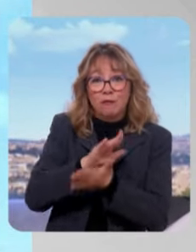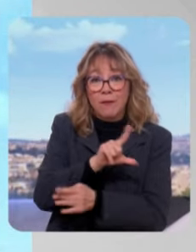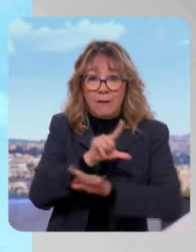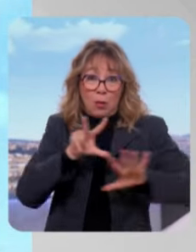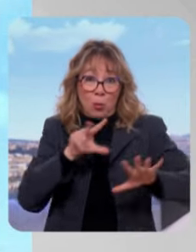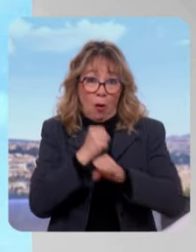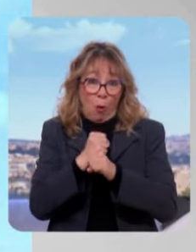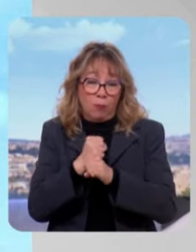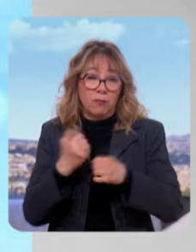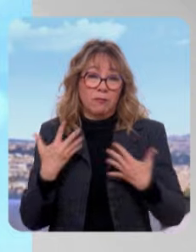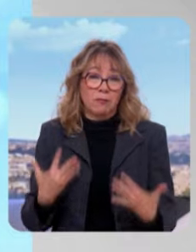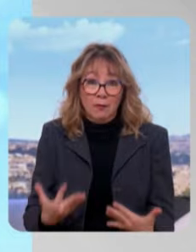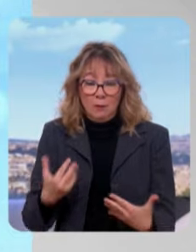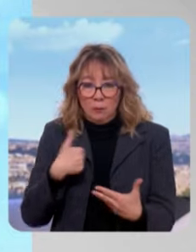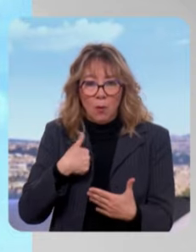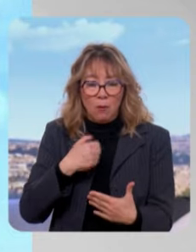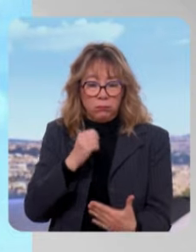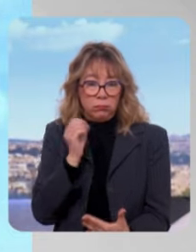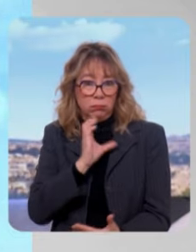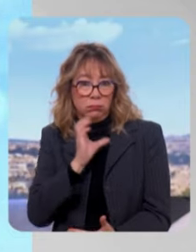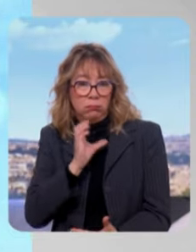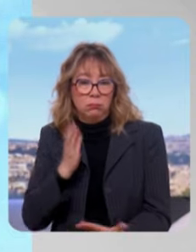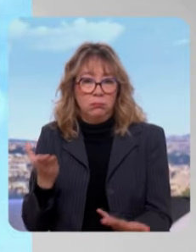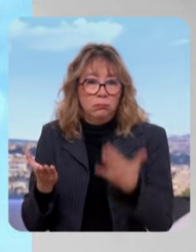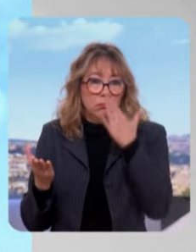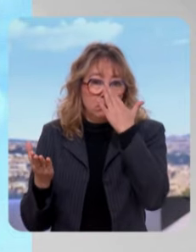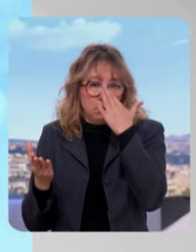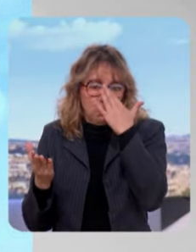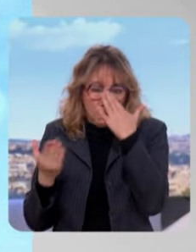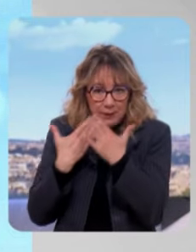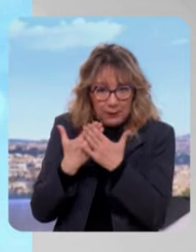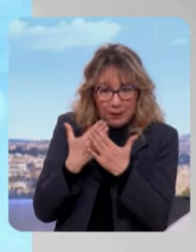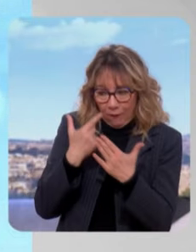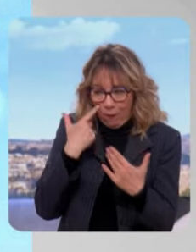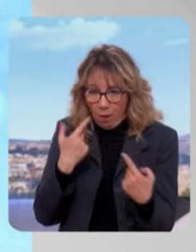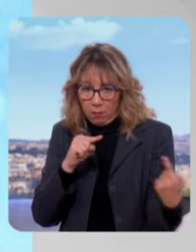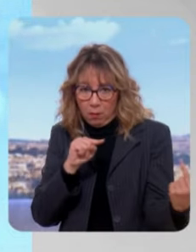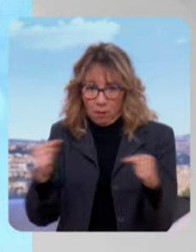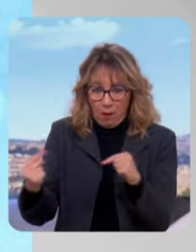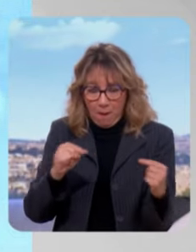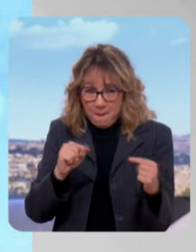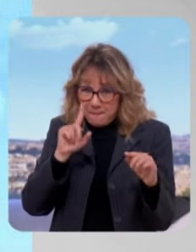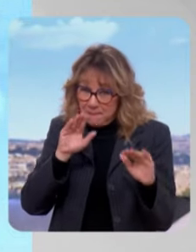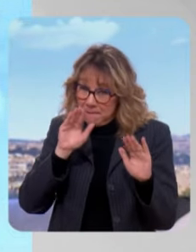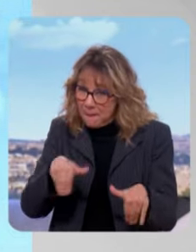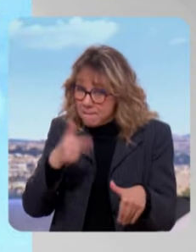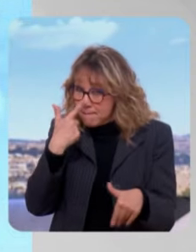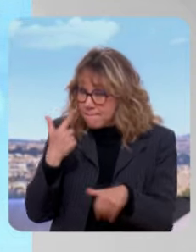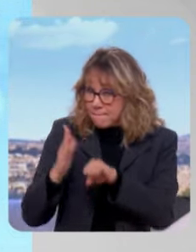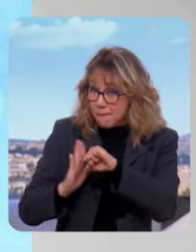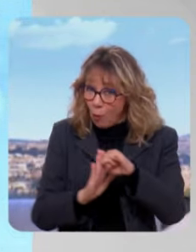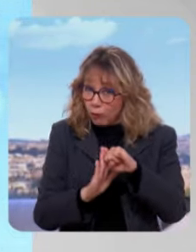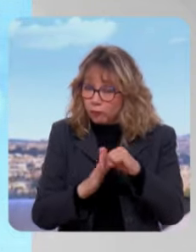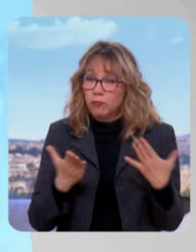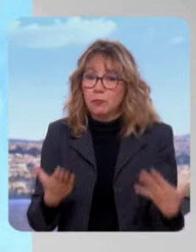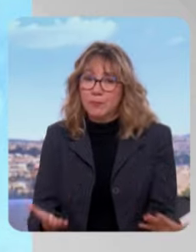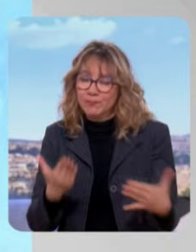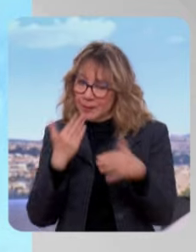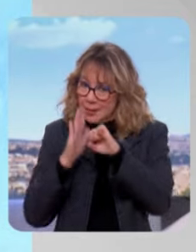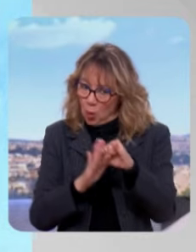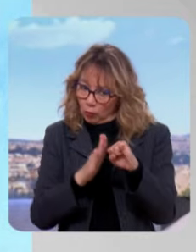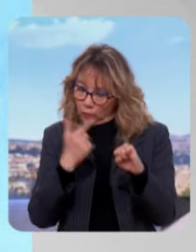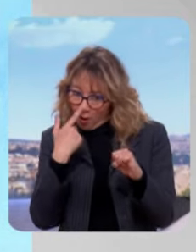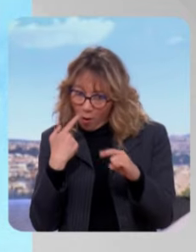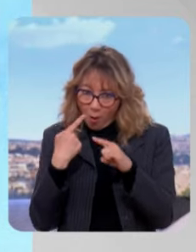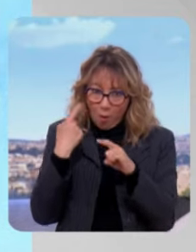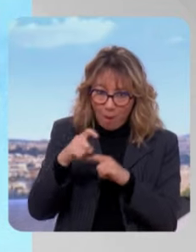candidat et je suis assez effaré de voir la manière dont le débat se déroule, y compris à gauche. Et moi, je vois que la gauche est beaucoup divisée sur les débats de